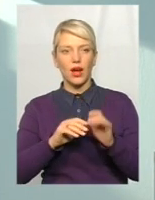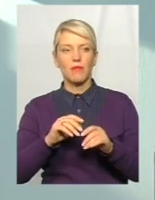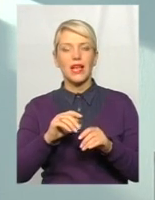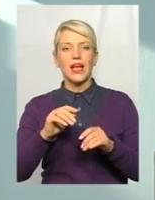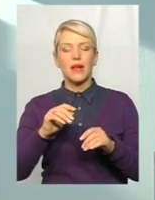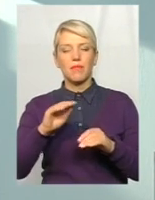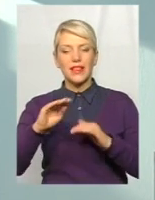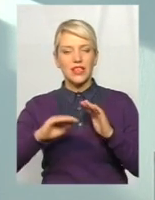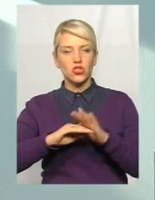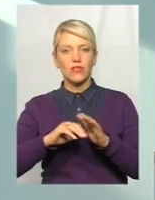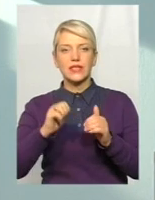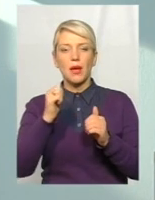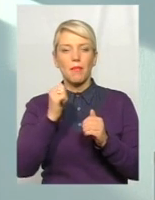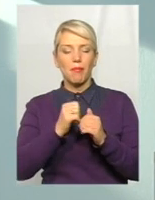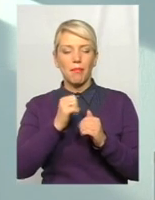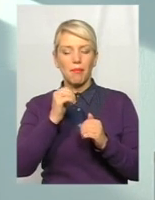користувача цієї програми.